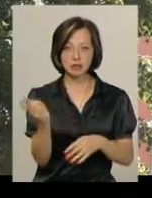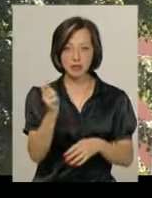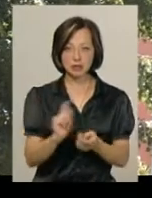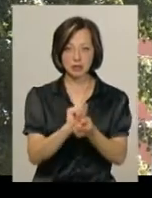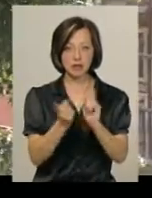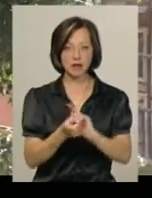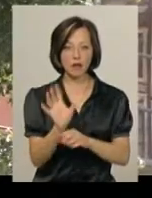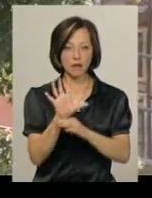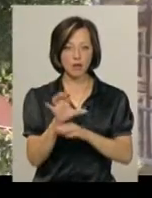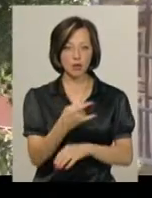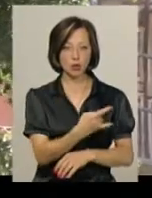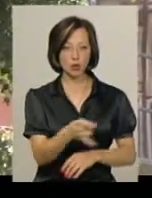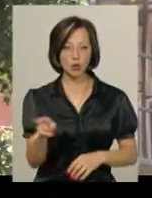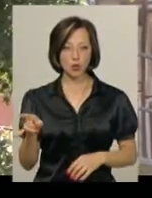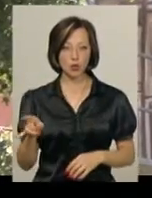стане фотозоною.